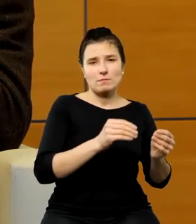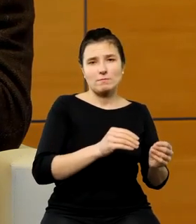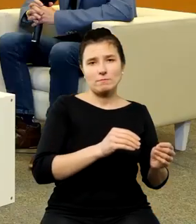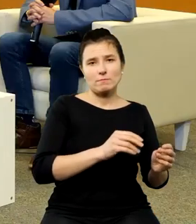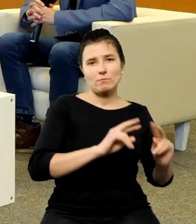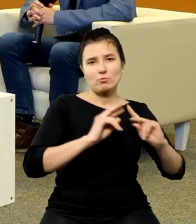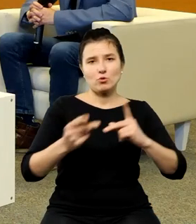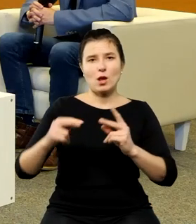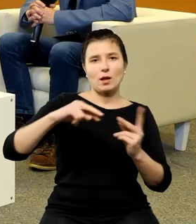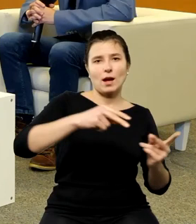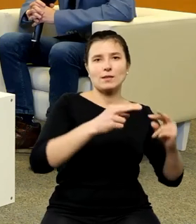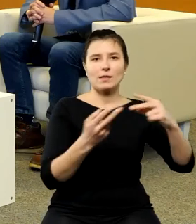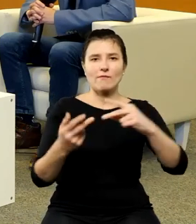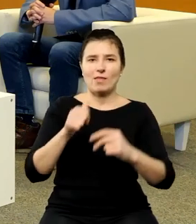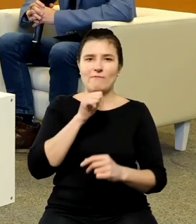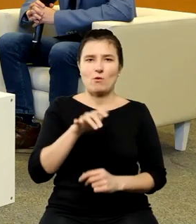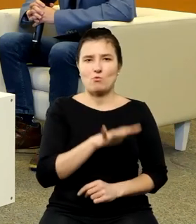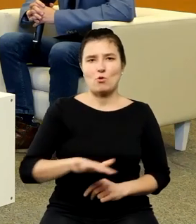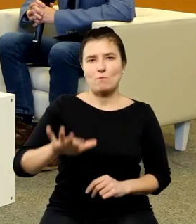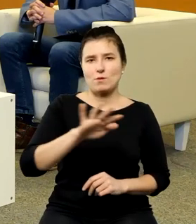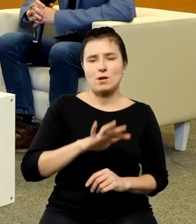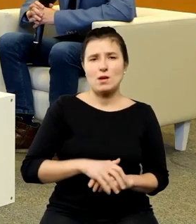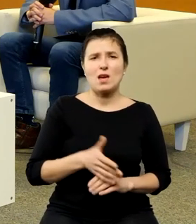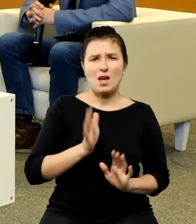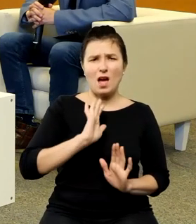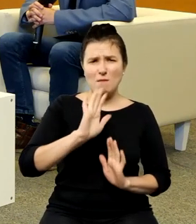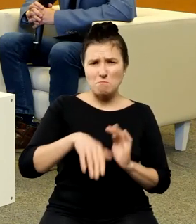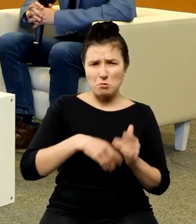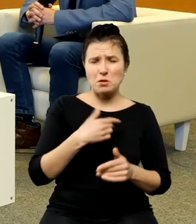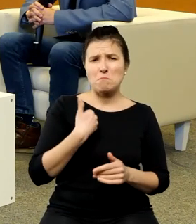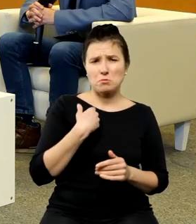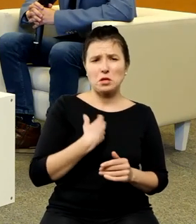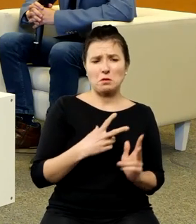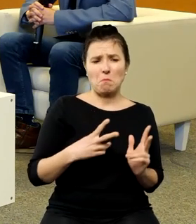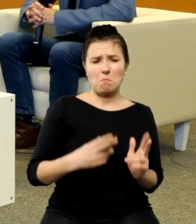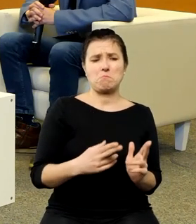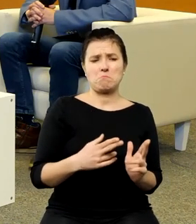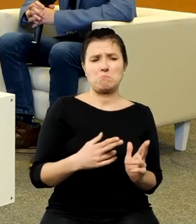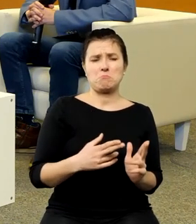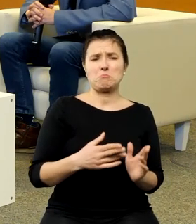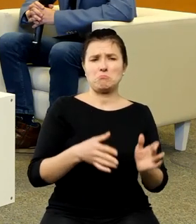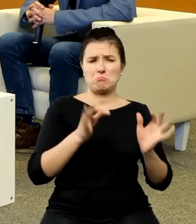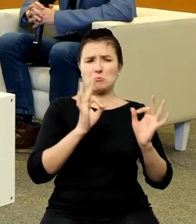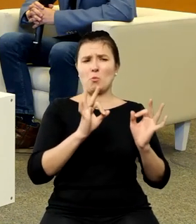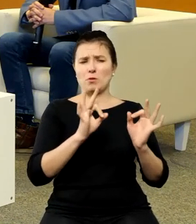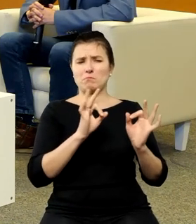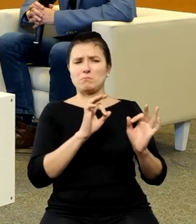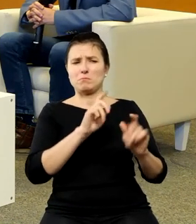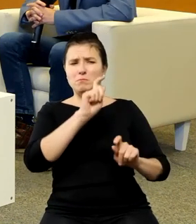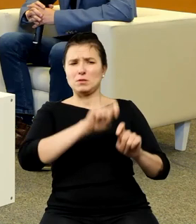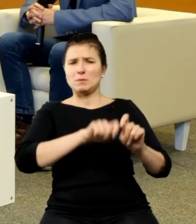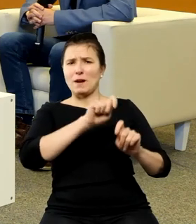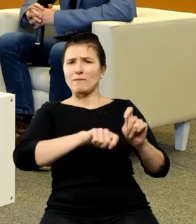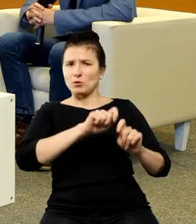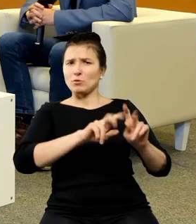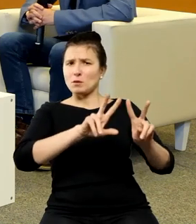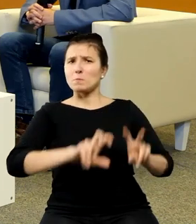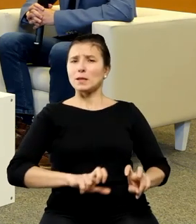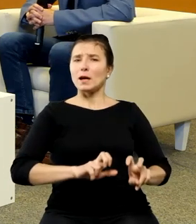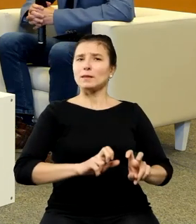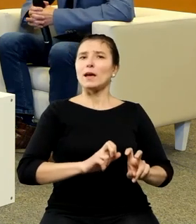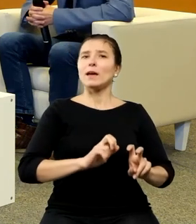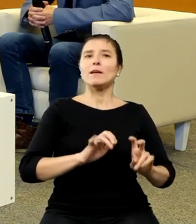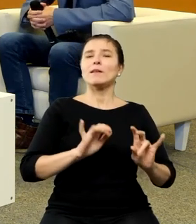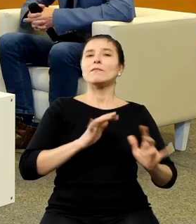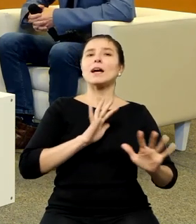Europie ale od pewnego momentu to jest dość dobrze udokumentowane gdyby Pan chciał dokładnie bo ja tylko przypominam sobie różne epizody